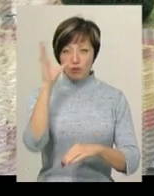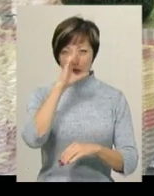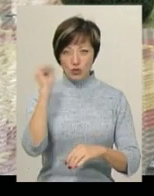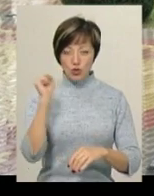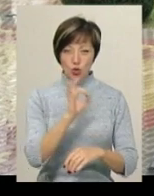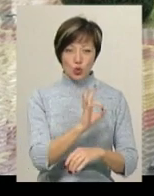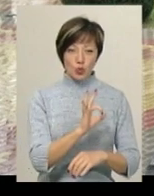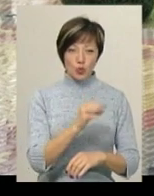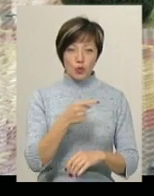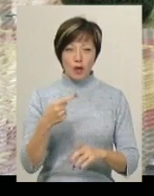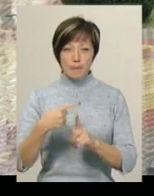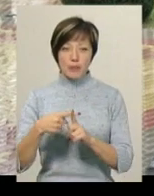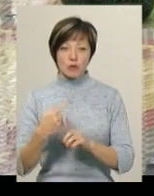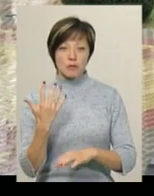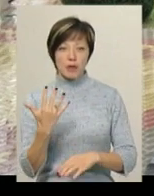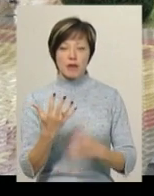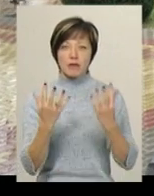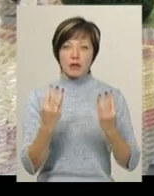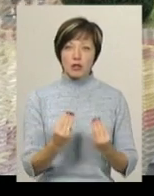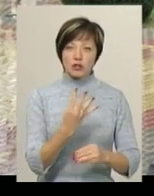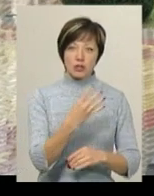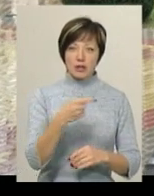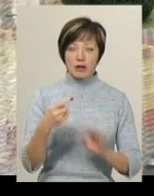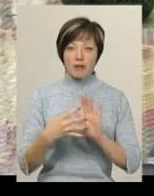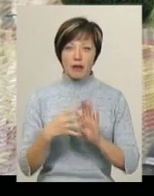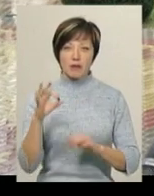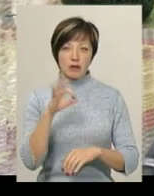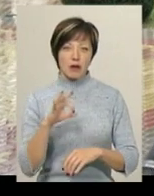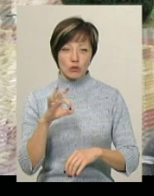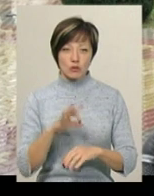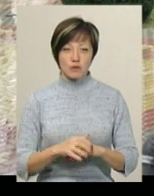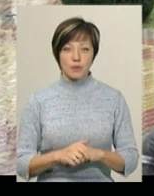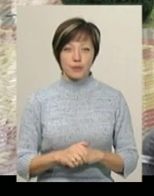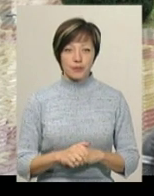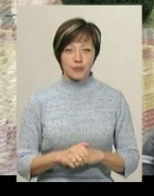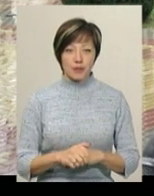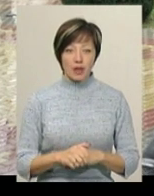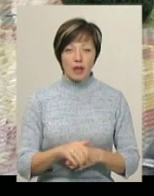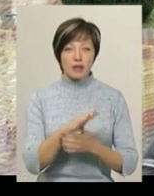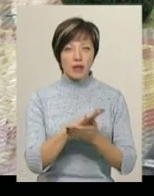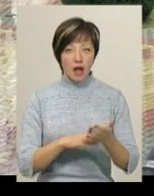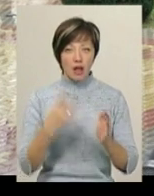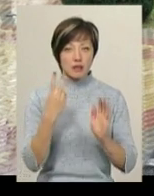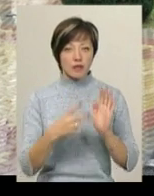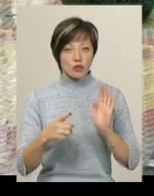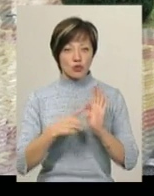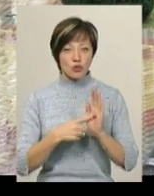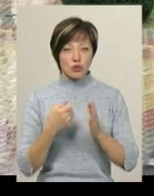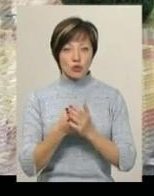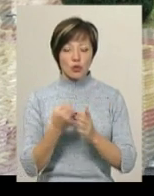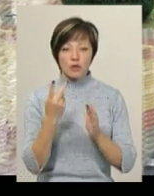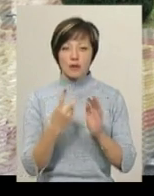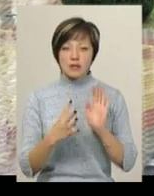межах 0,5, в день 4,9 градусів вище нуля. Надалі з 26 до